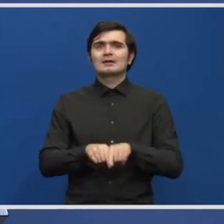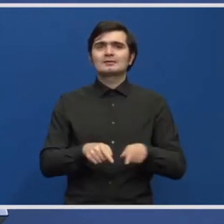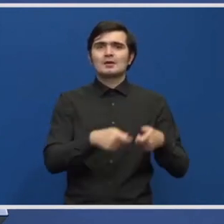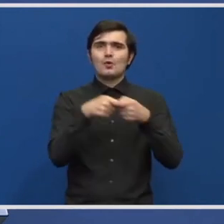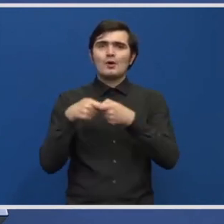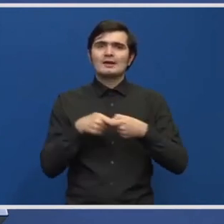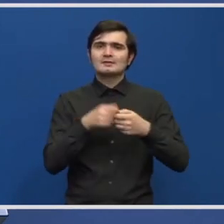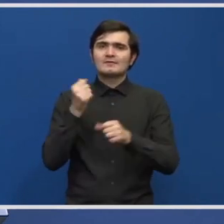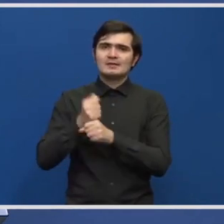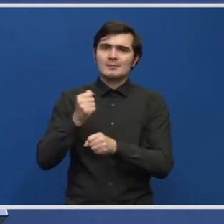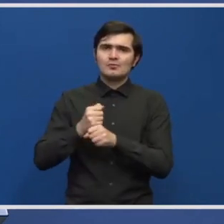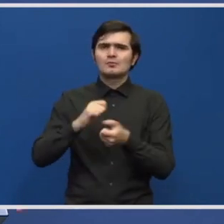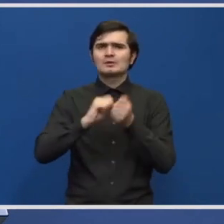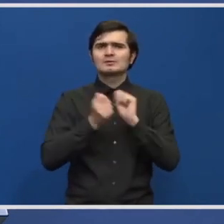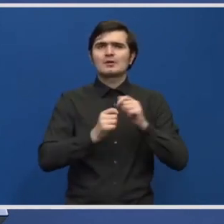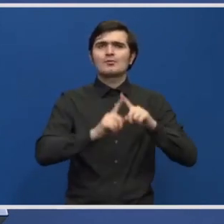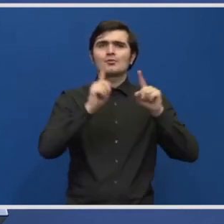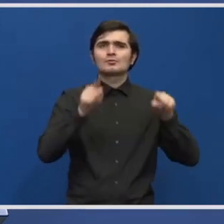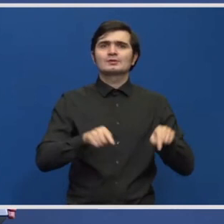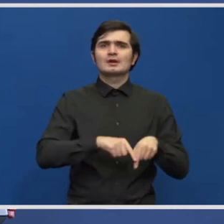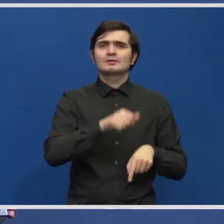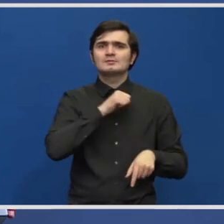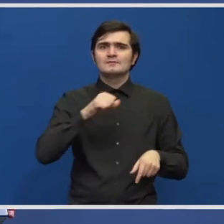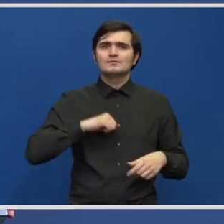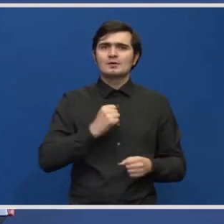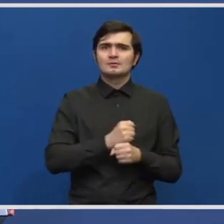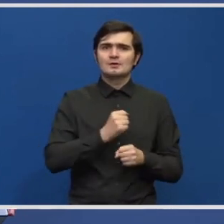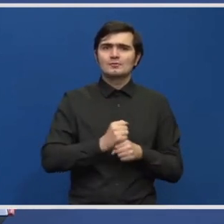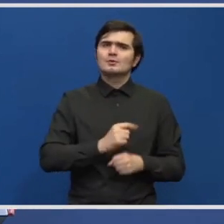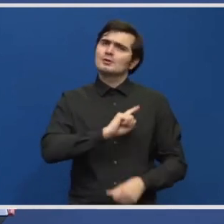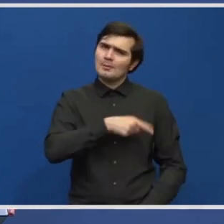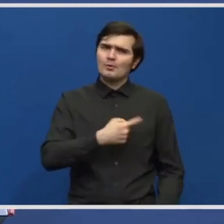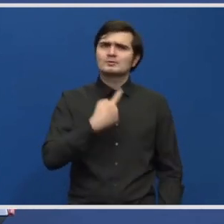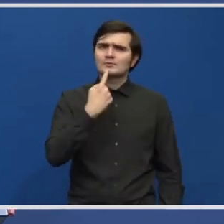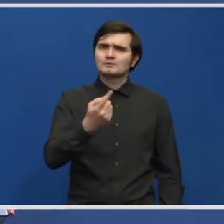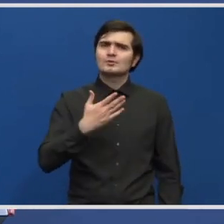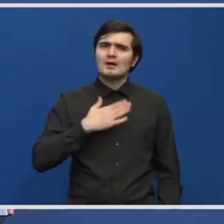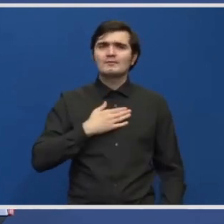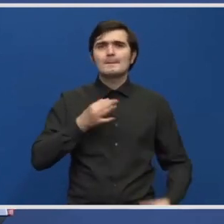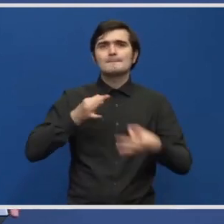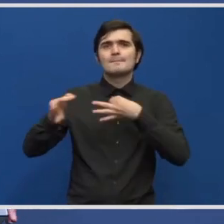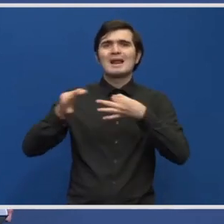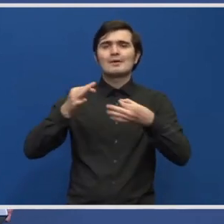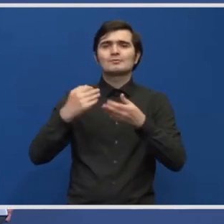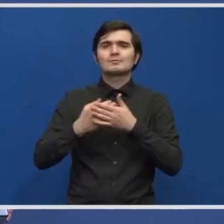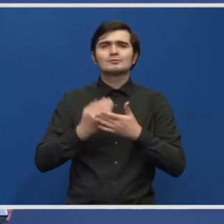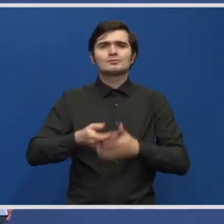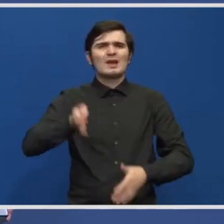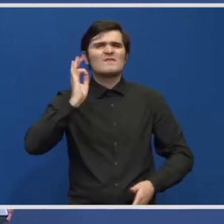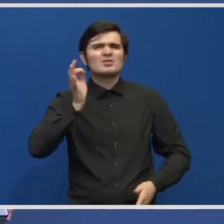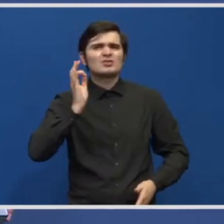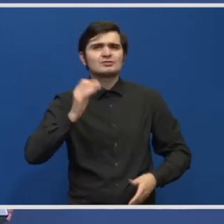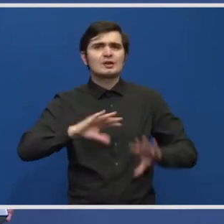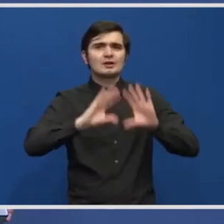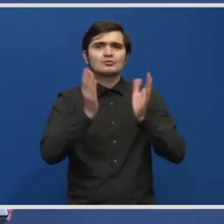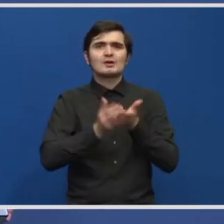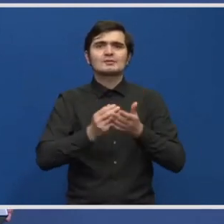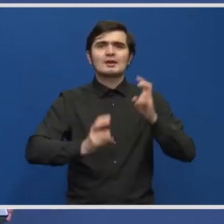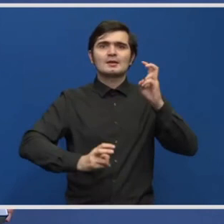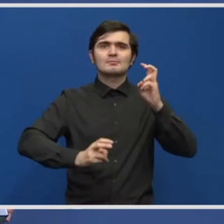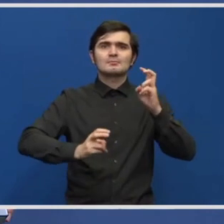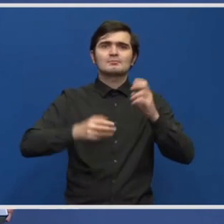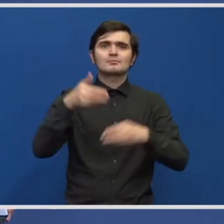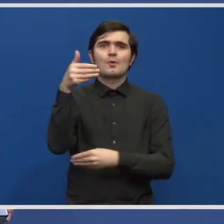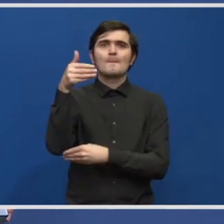contracte individuale de muncă. Pot să vă spun că avem planuri de eficientizare pe toate companiile că au